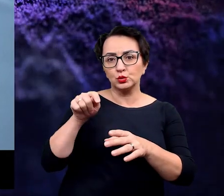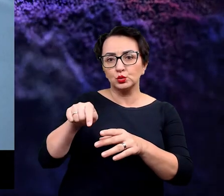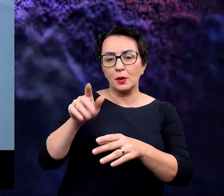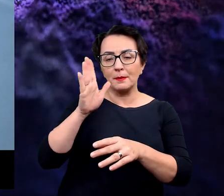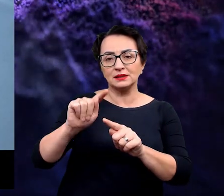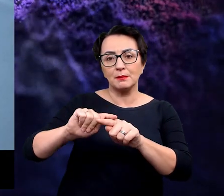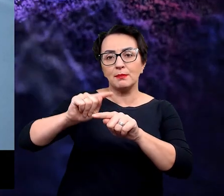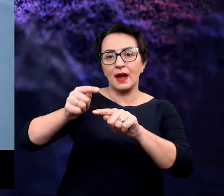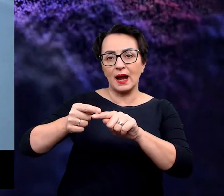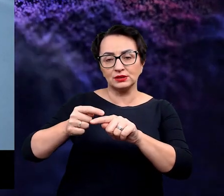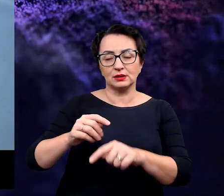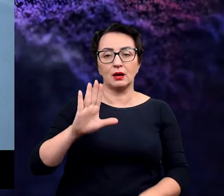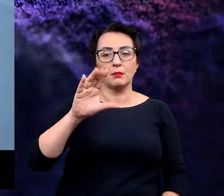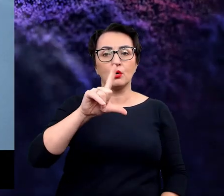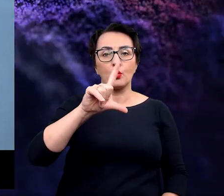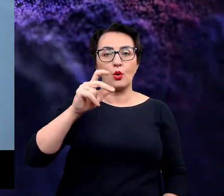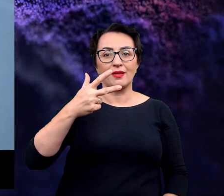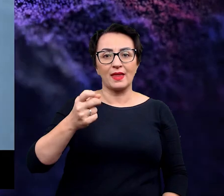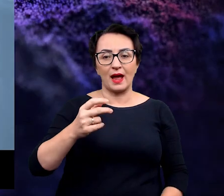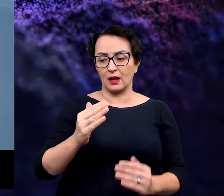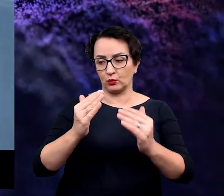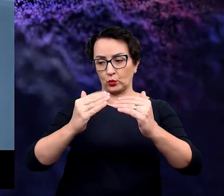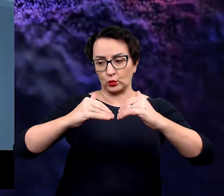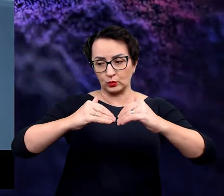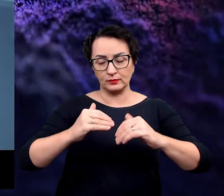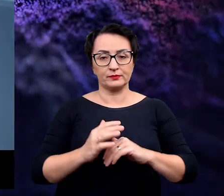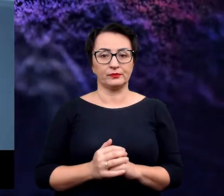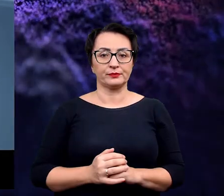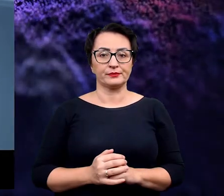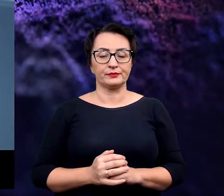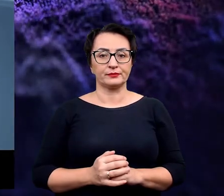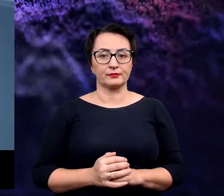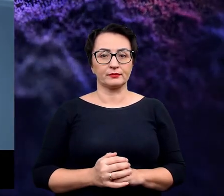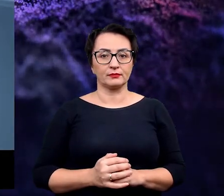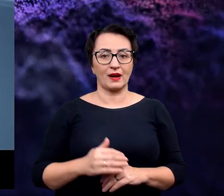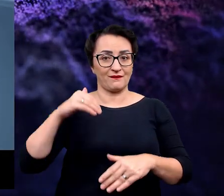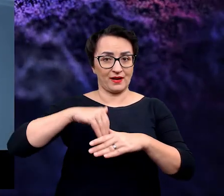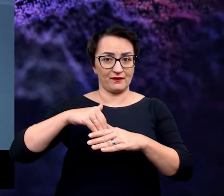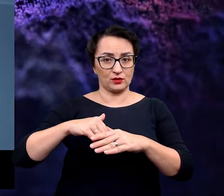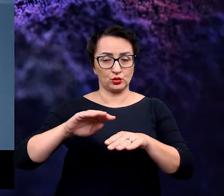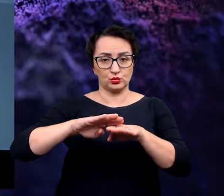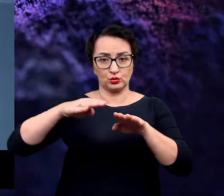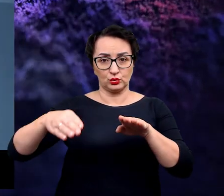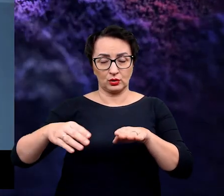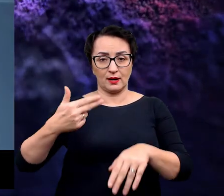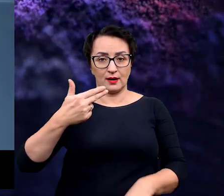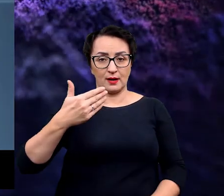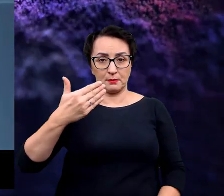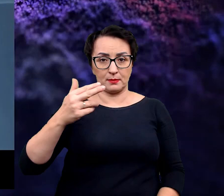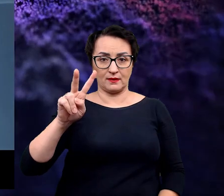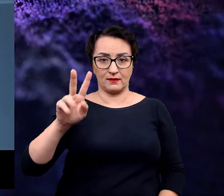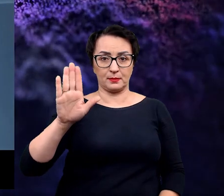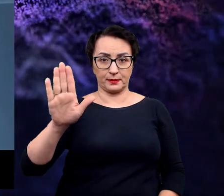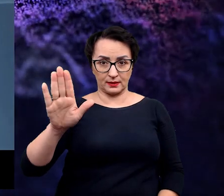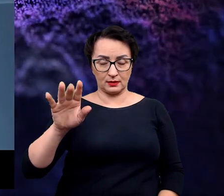miejsce, w którym powstanie pęcherzyk. Błona ulega wpukleniu do środka tej struktury, którą